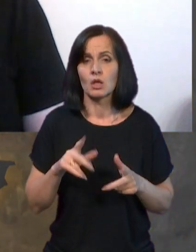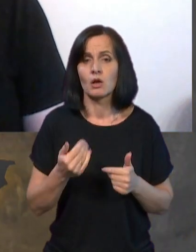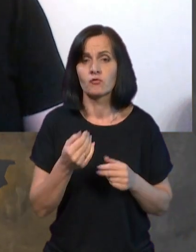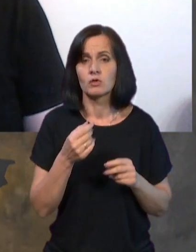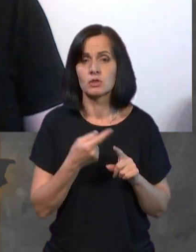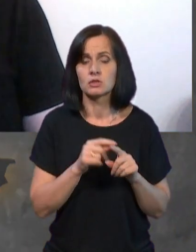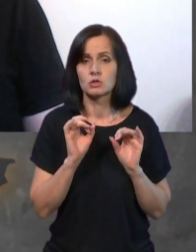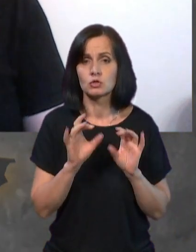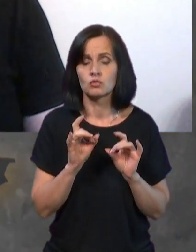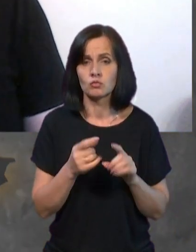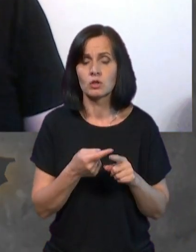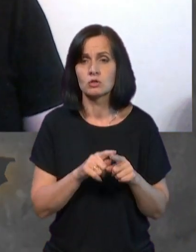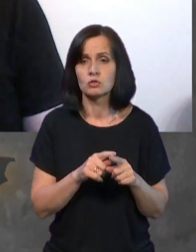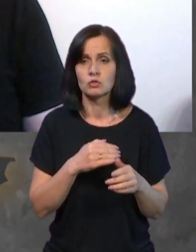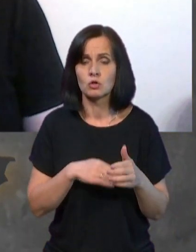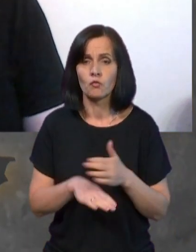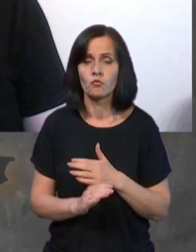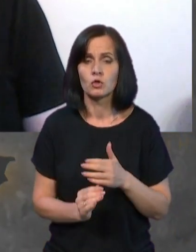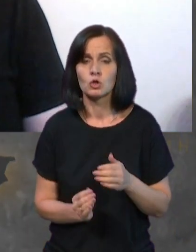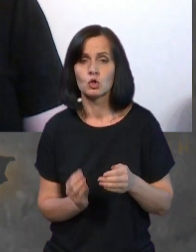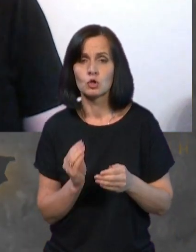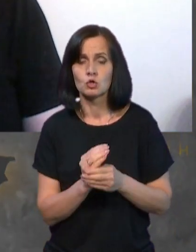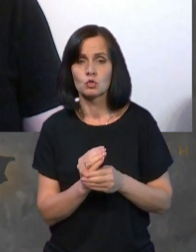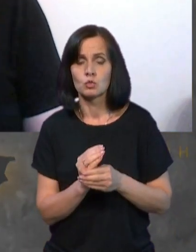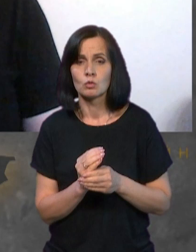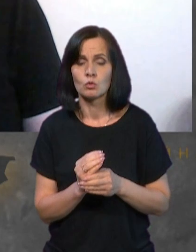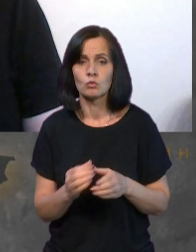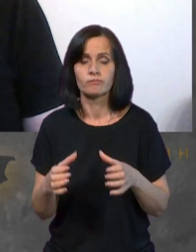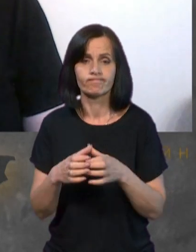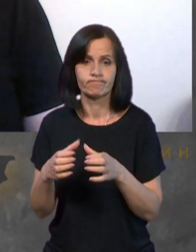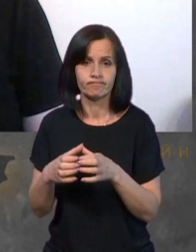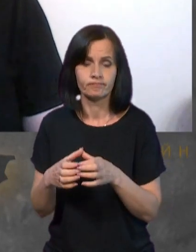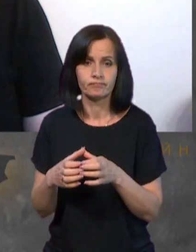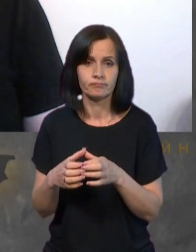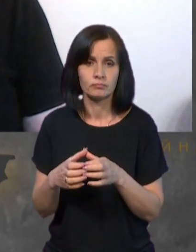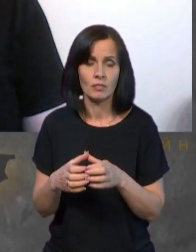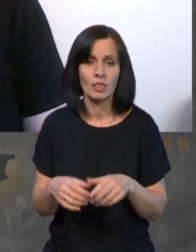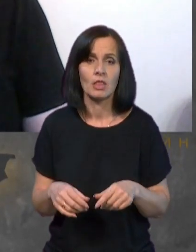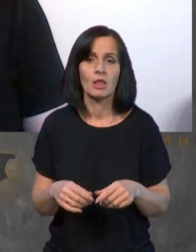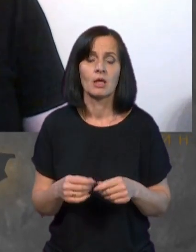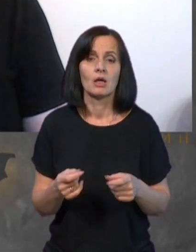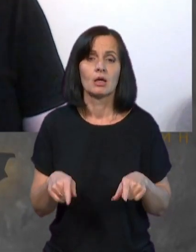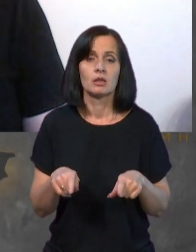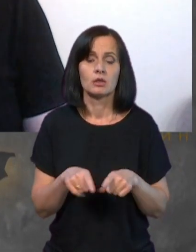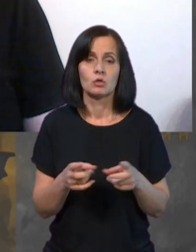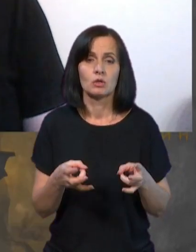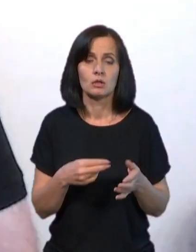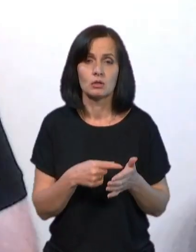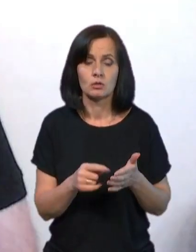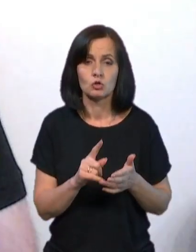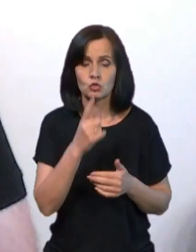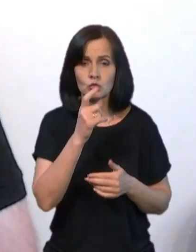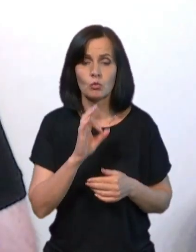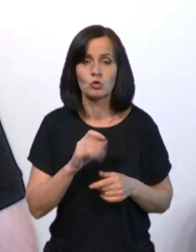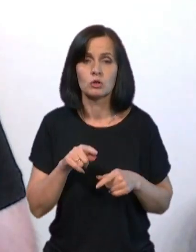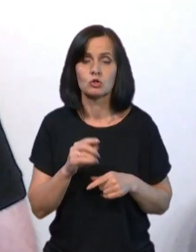Це виведення на доукомплектування відповідно до проведення бойового злагодження. Варто зауважити, що інформація про те, що